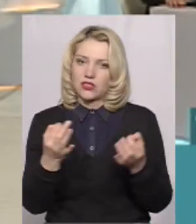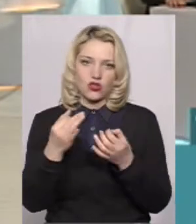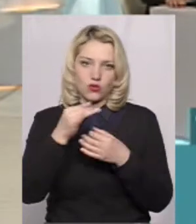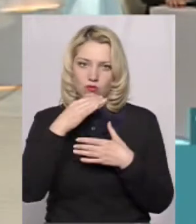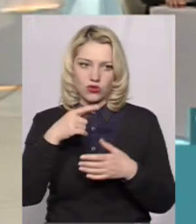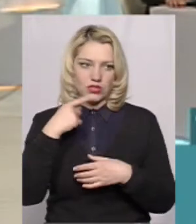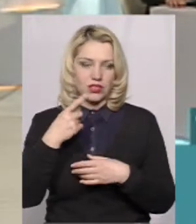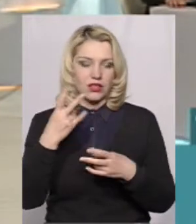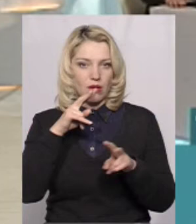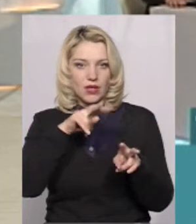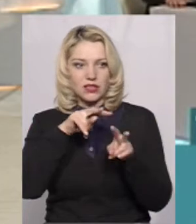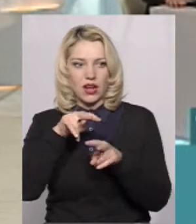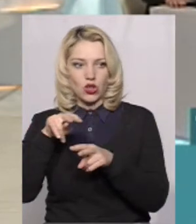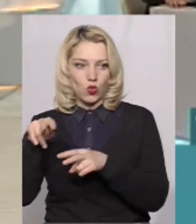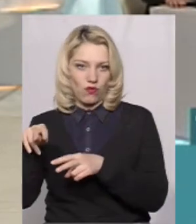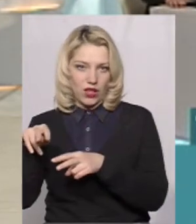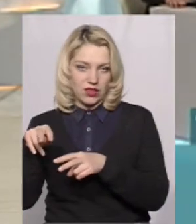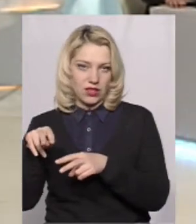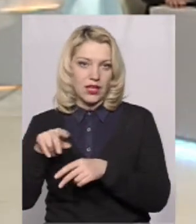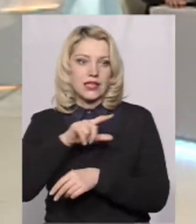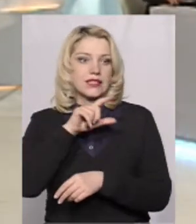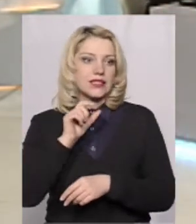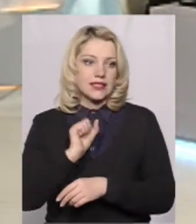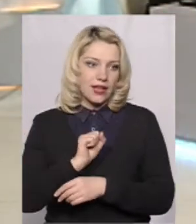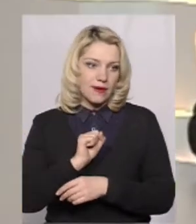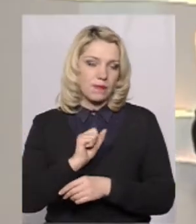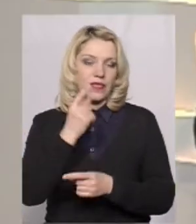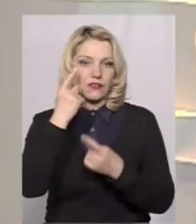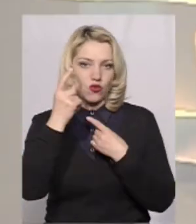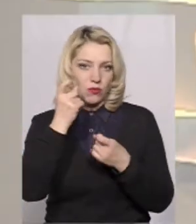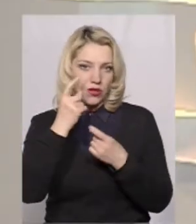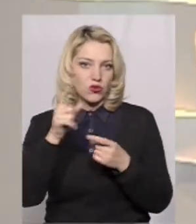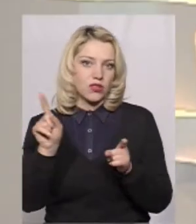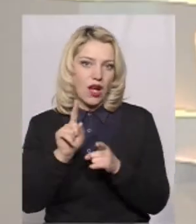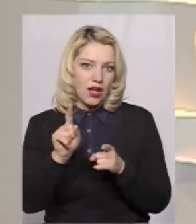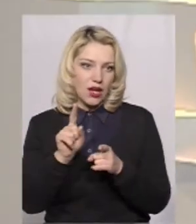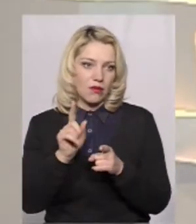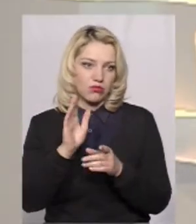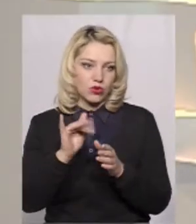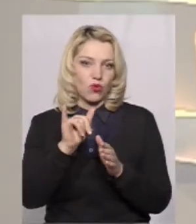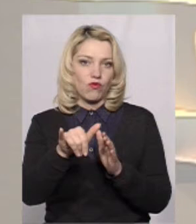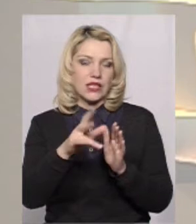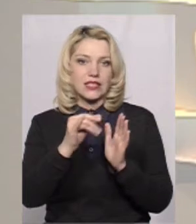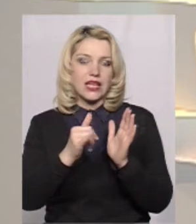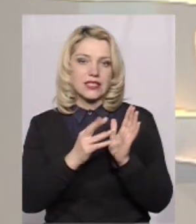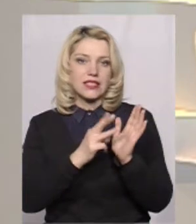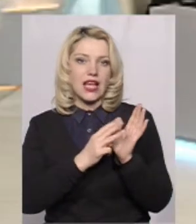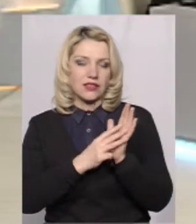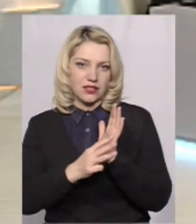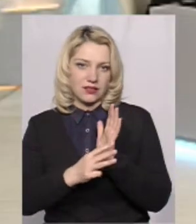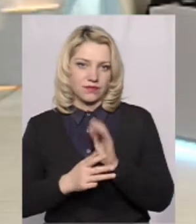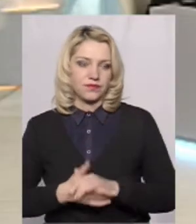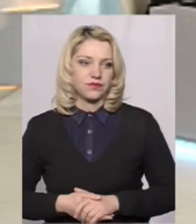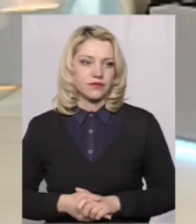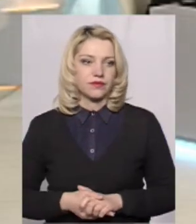сказати з цього. Треба слідкувати за інформацією, яка буде у вас на сайті. сайті, так, у нас на